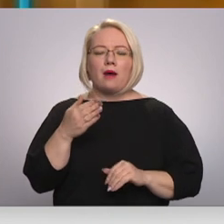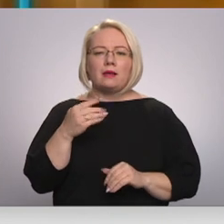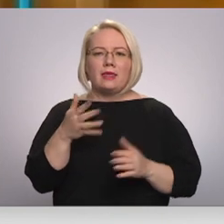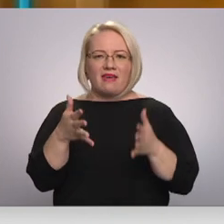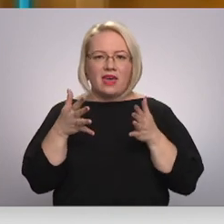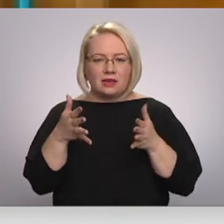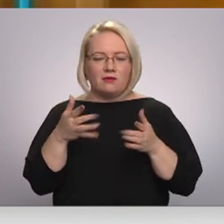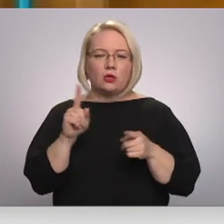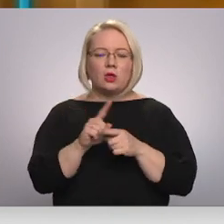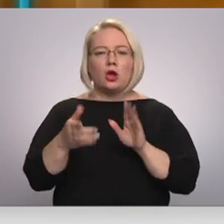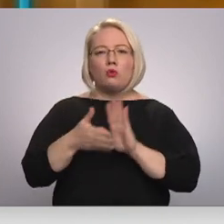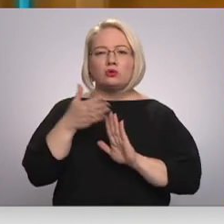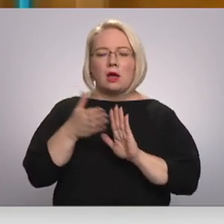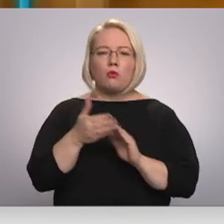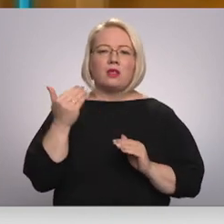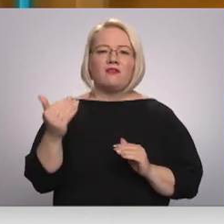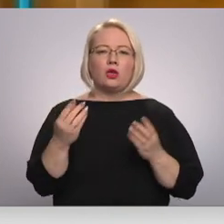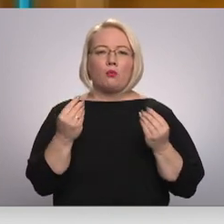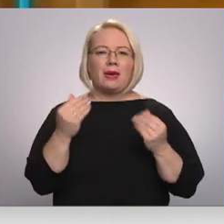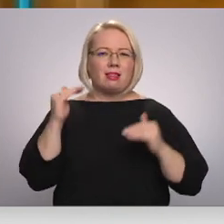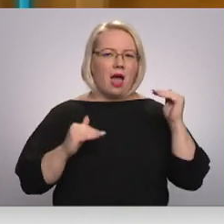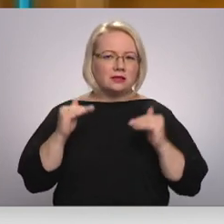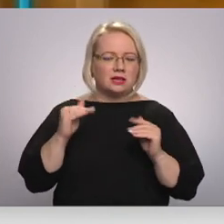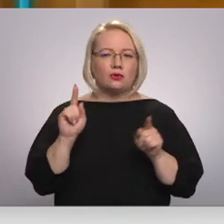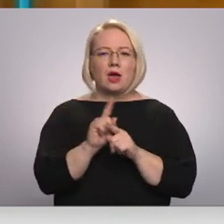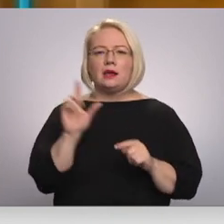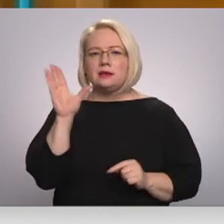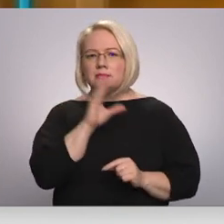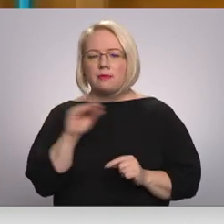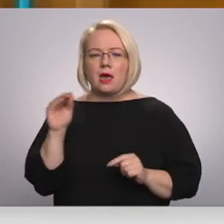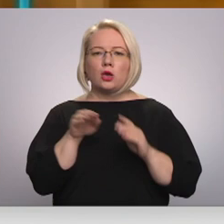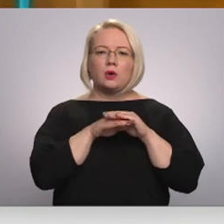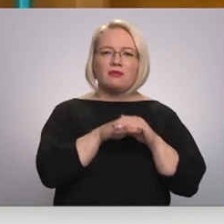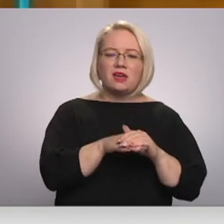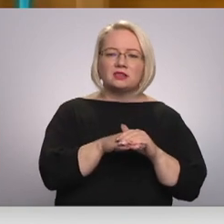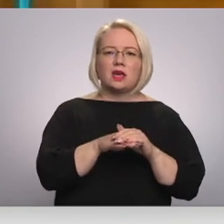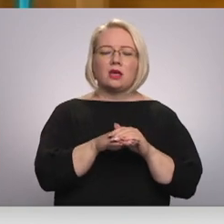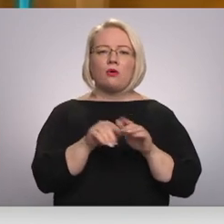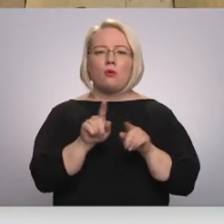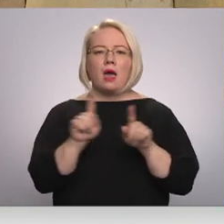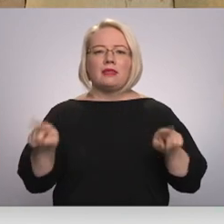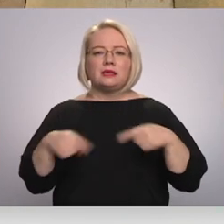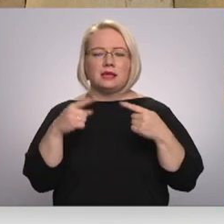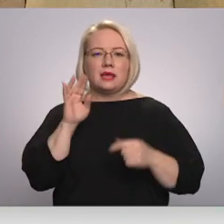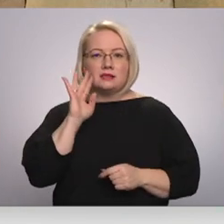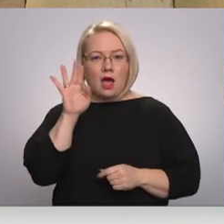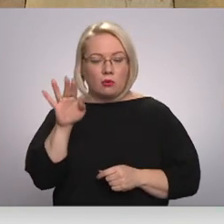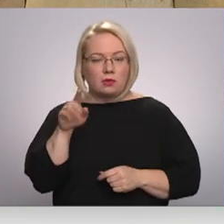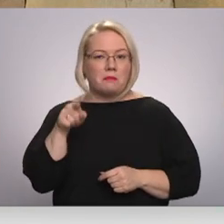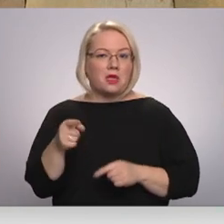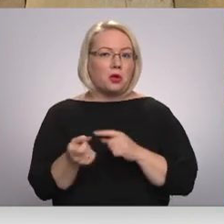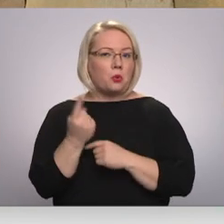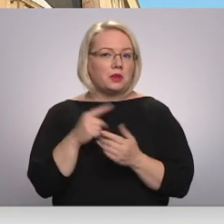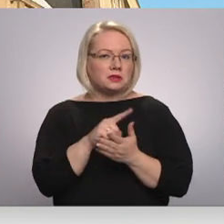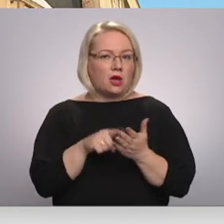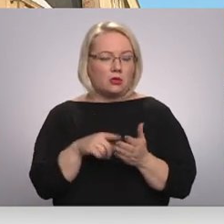uzlabot šo uzņēmumu bilanses. Līdz ar to arī spēju investēt un attīstīties nākotnē. Šeit gan rodas jautājums,